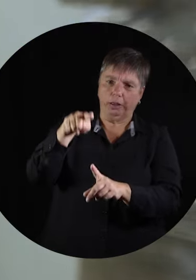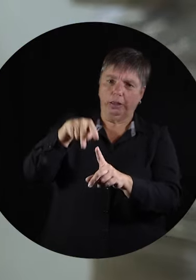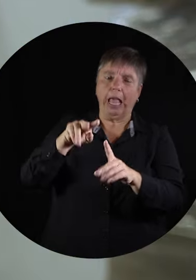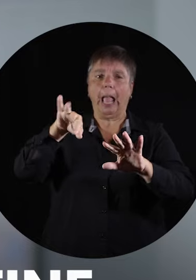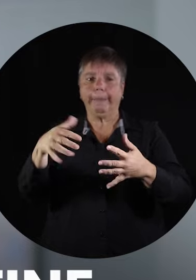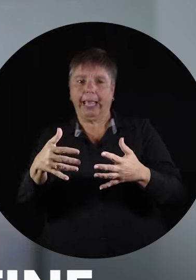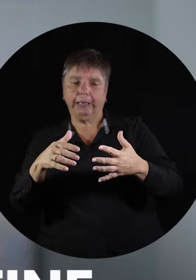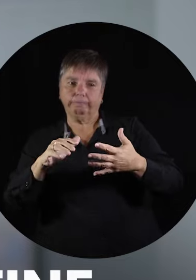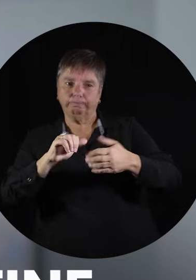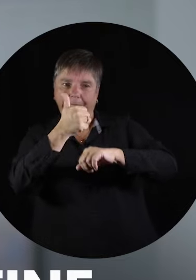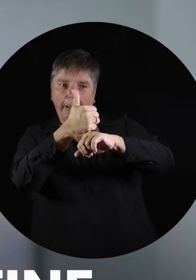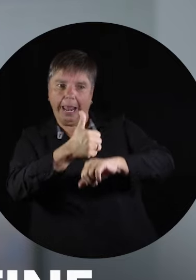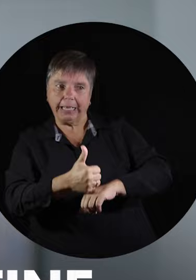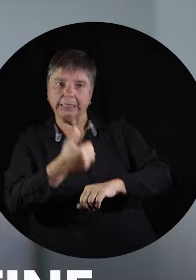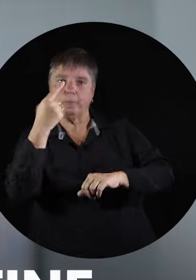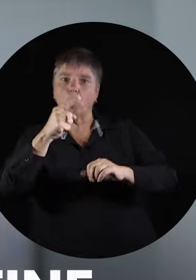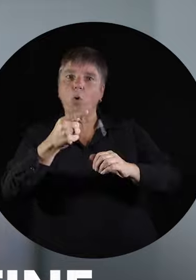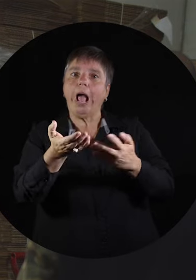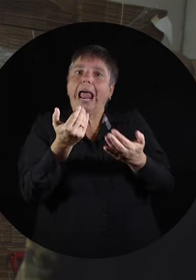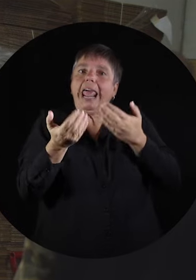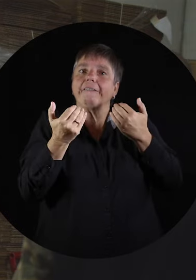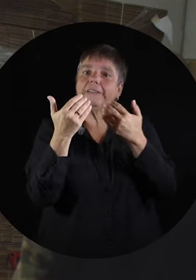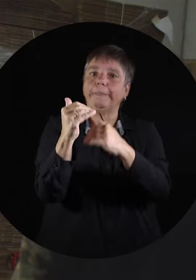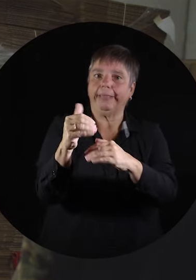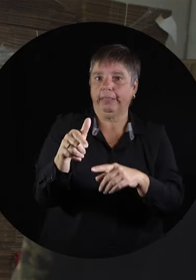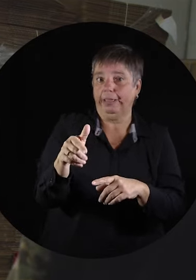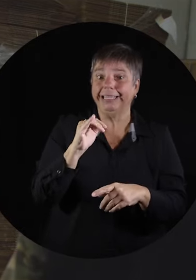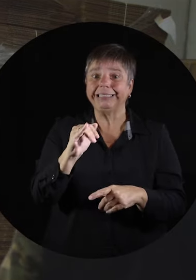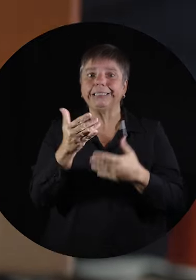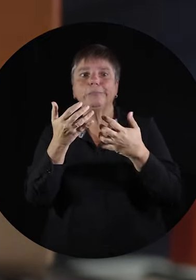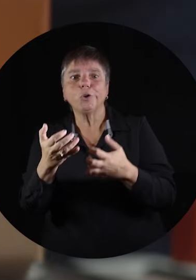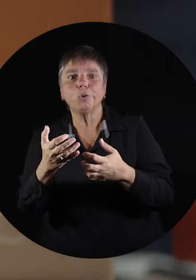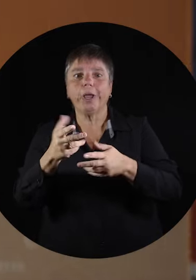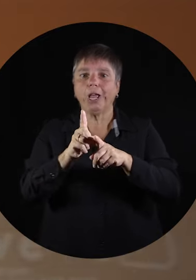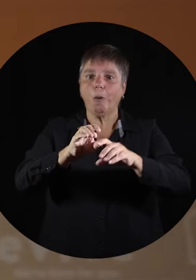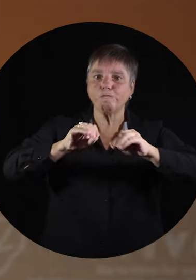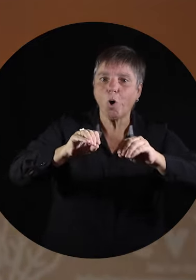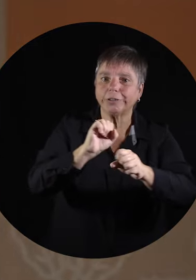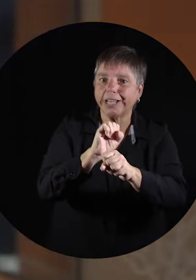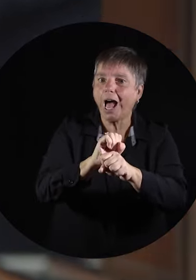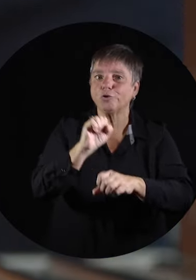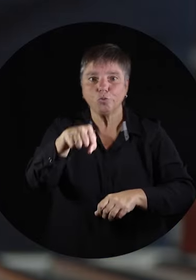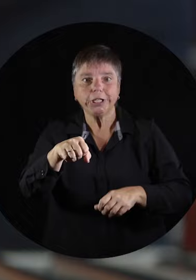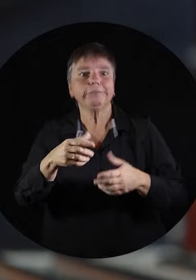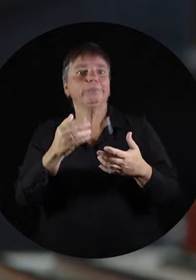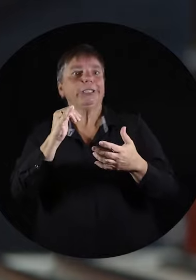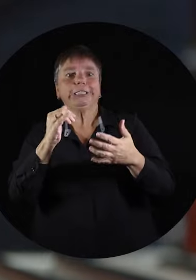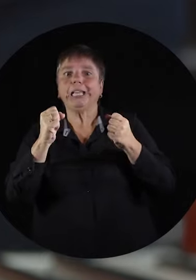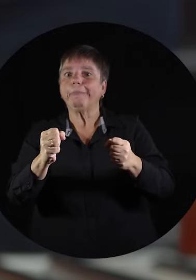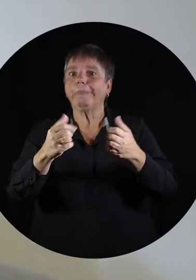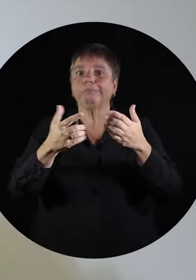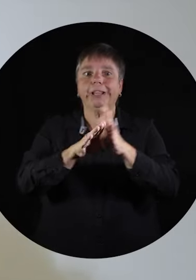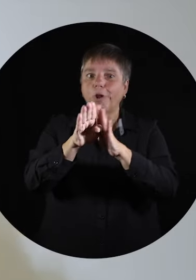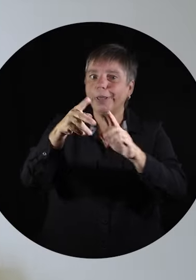mettre en place tout ce qui est possible pour venir vraiment diminuer les limitations de la vie. Donc, si on a besoin de faire de l'entraînement à la tâche, on va